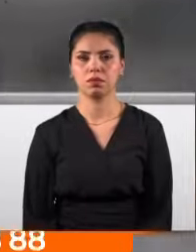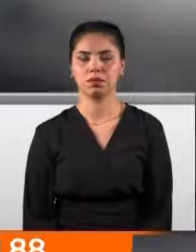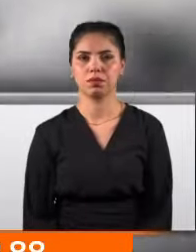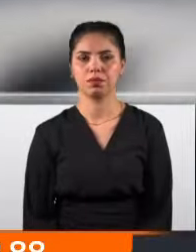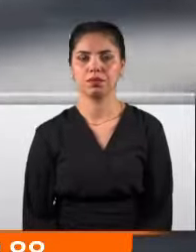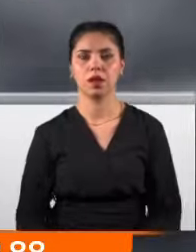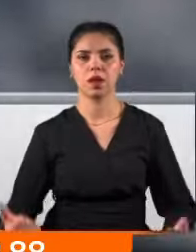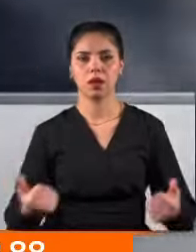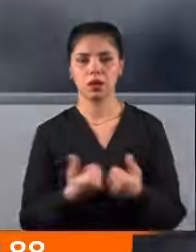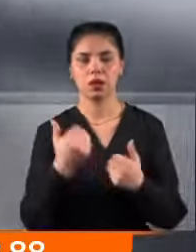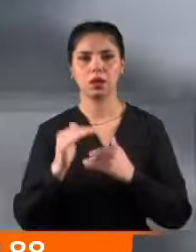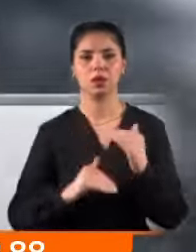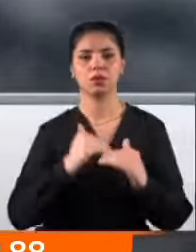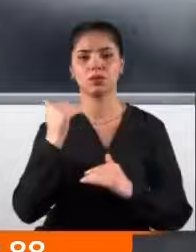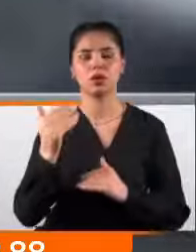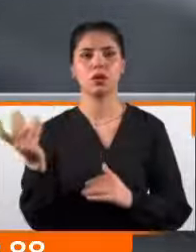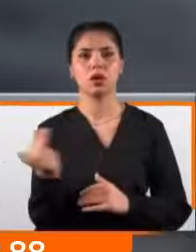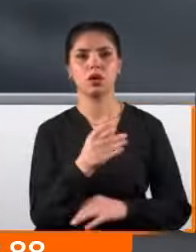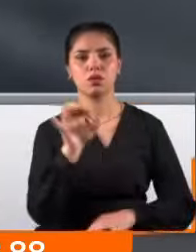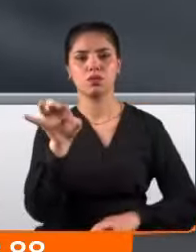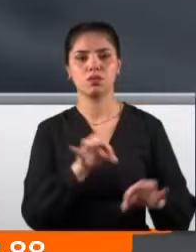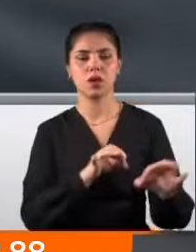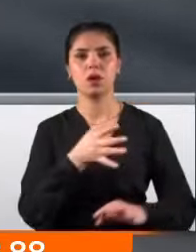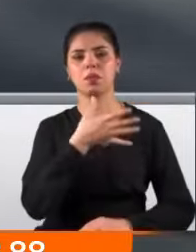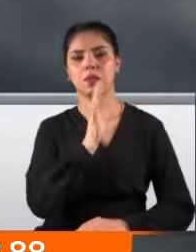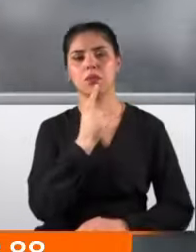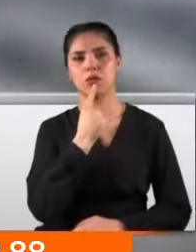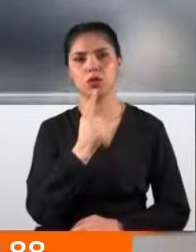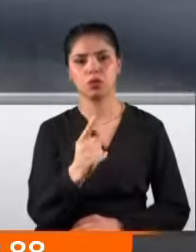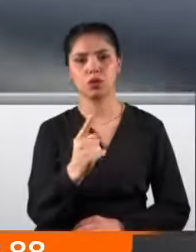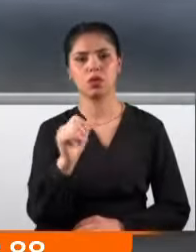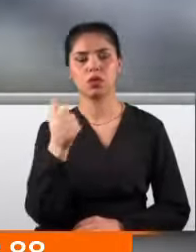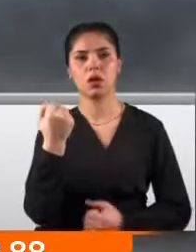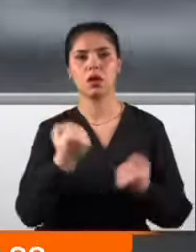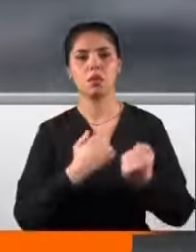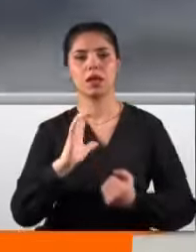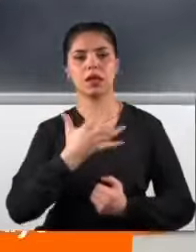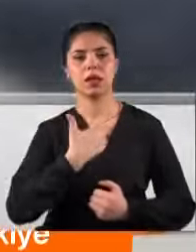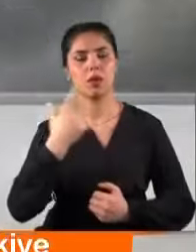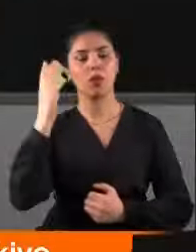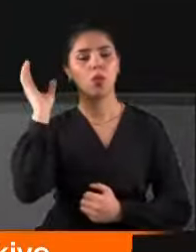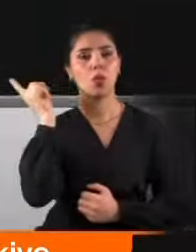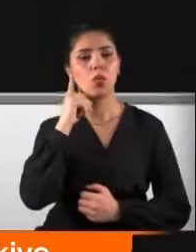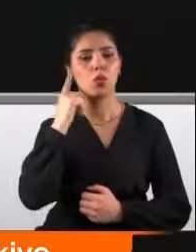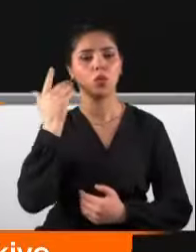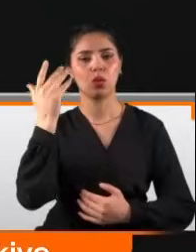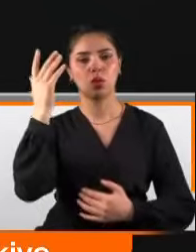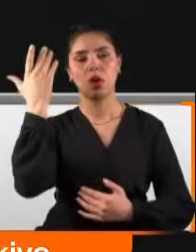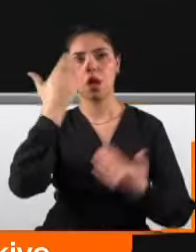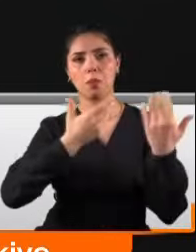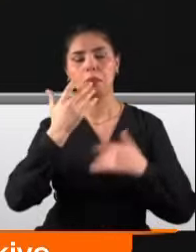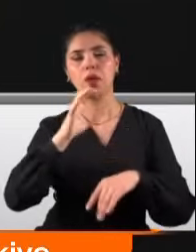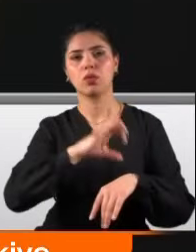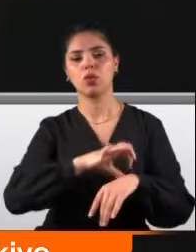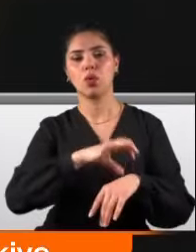istiyoruz. Kazadan ve devamındaki kaçış planından haberi olmadığı söylenen lüks aracın sahibi ünlü cerrah baba Bülent Cihan Timur'un ise